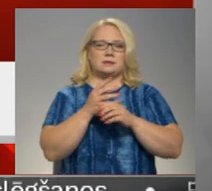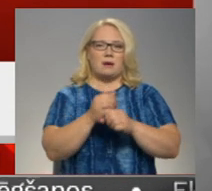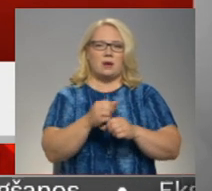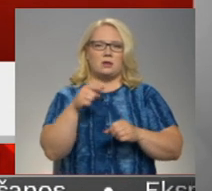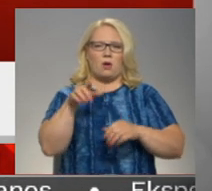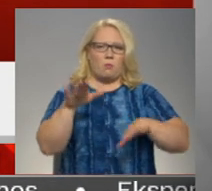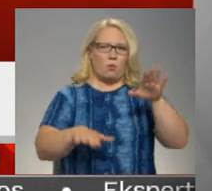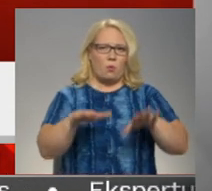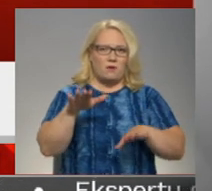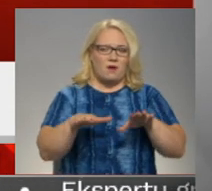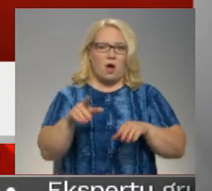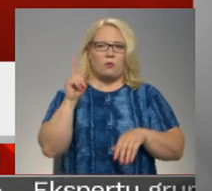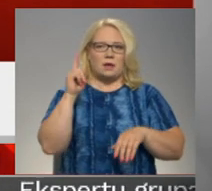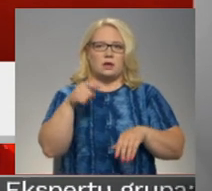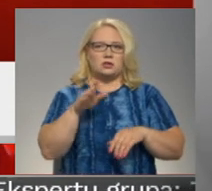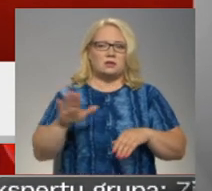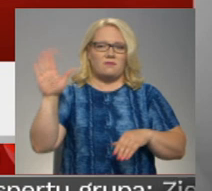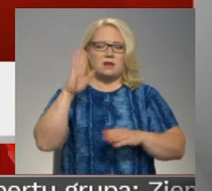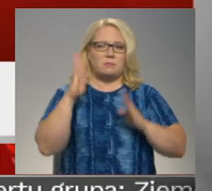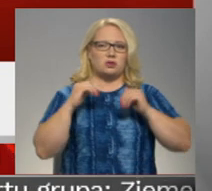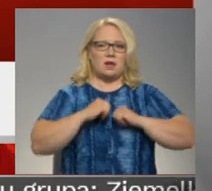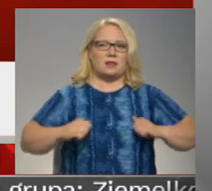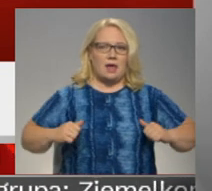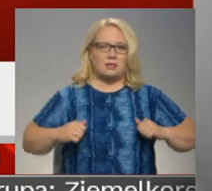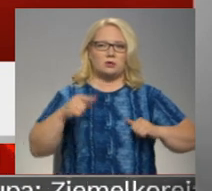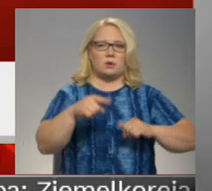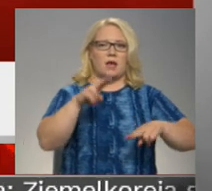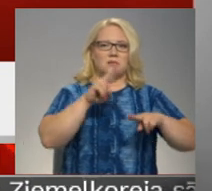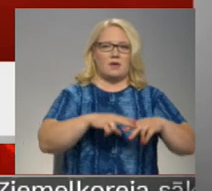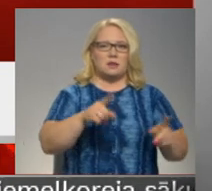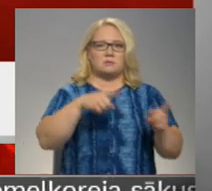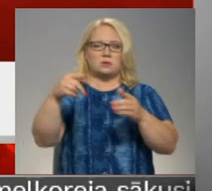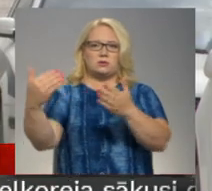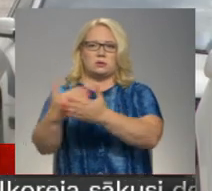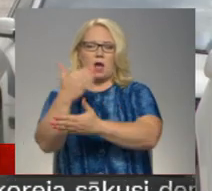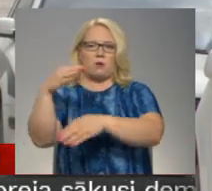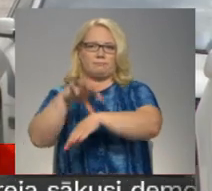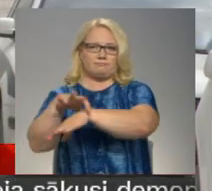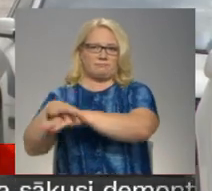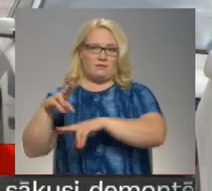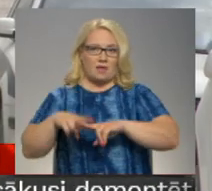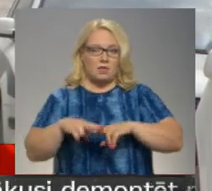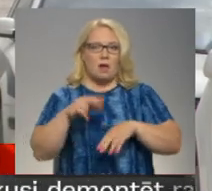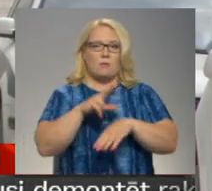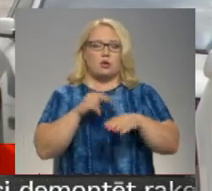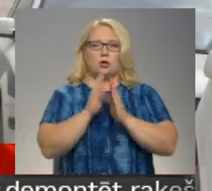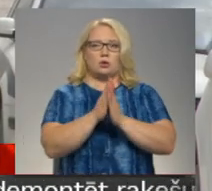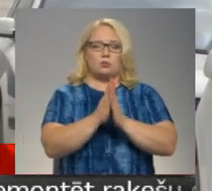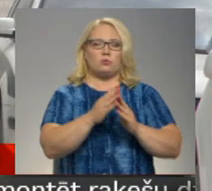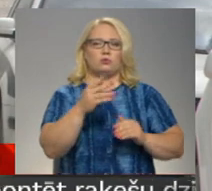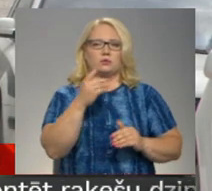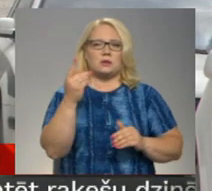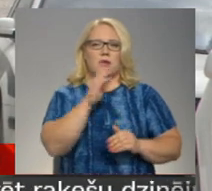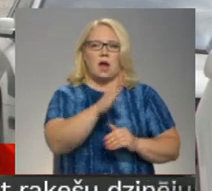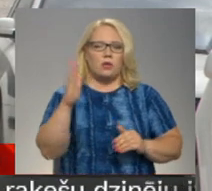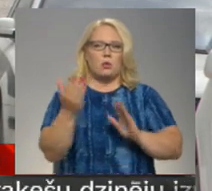šajā purvā un tikai šīs valsts mežas dienas novirdzīts no šīs vietas uz jaunaklātājām vietām. Policija lūdz atsaugties ik vienu, kura